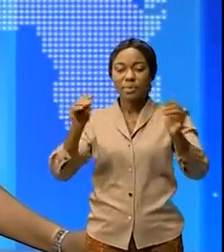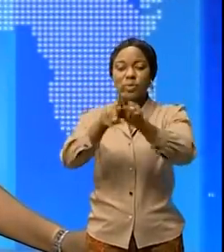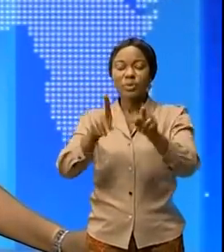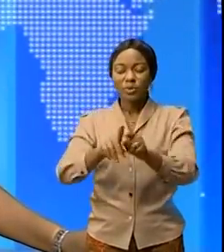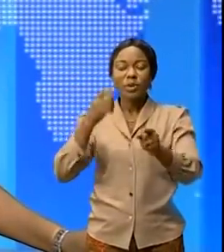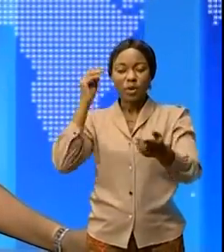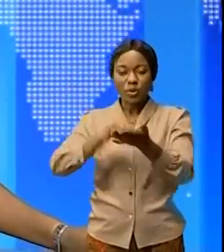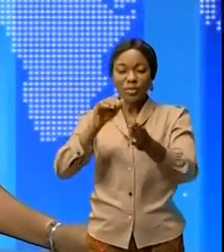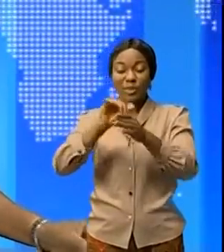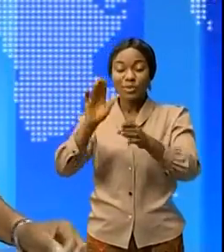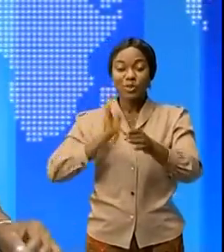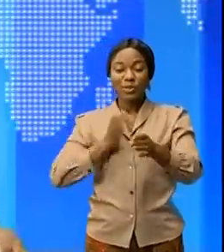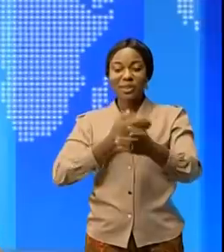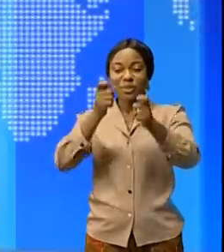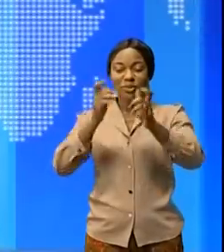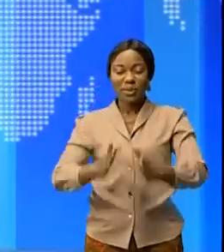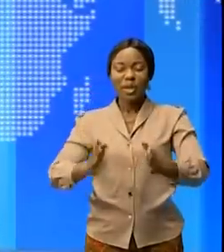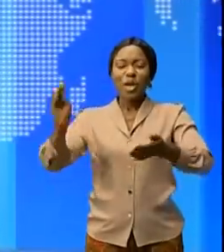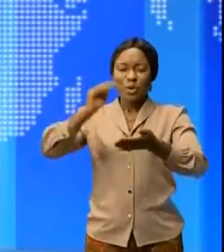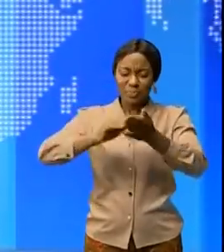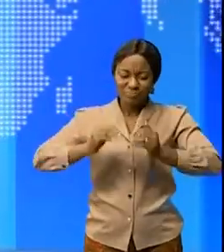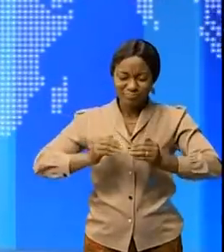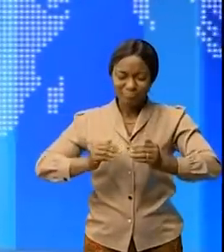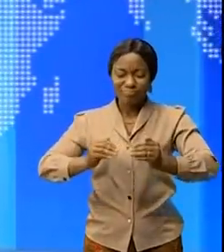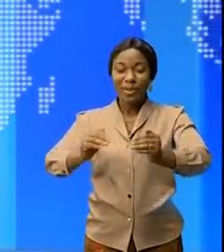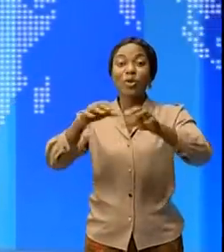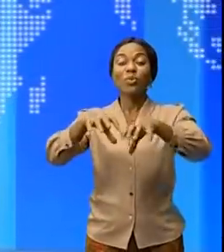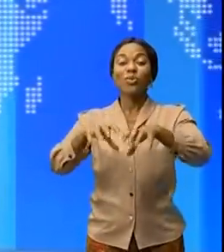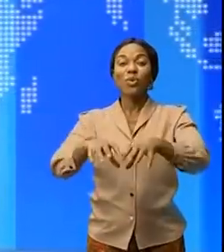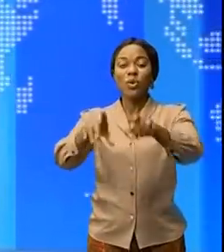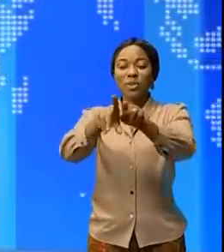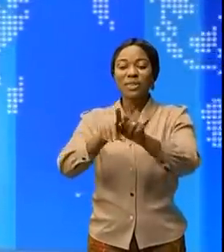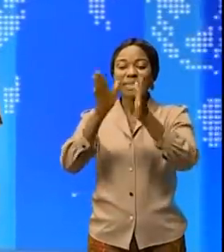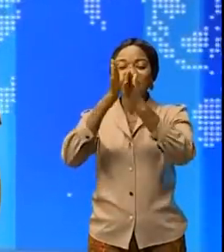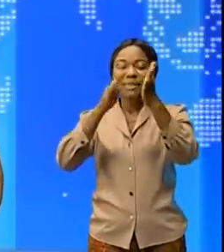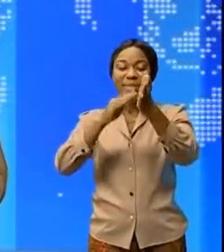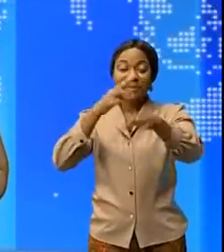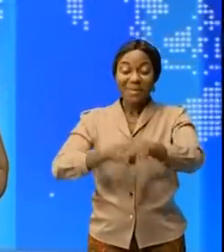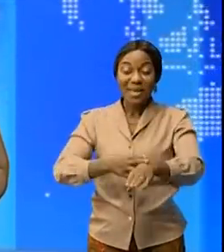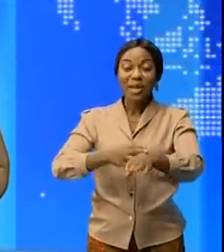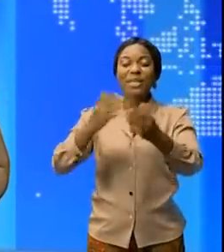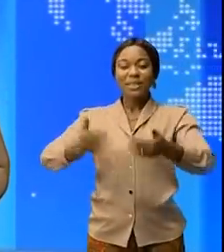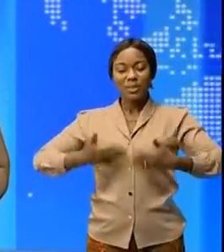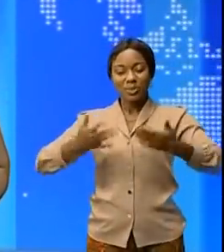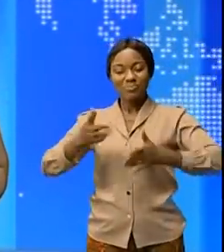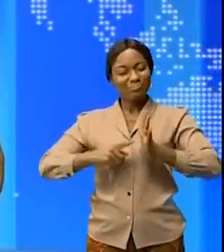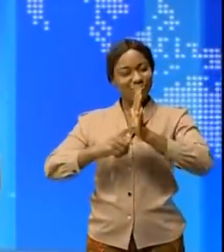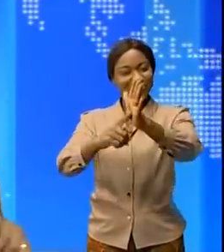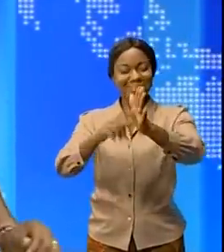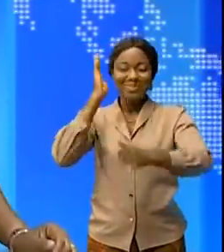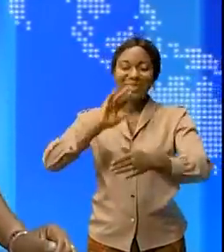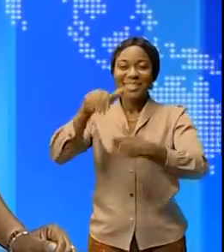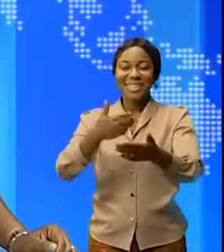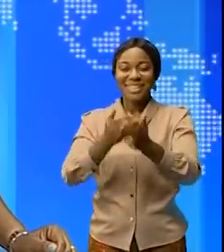images dans ses journals. Et l'actualité à travers le Congo Profense, dans ces 19h que nous avons le plaisir de vous présenter, soyez les